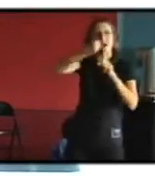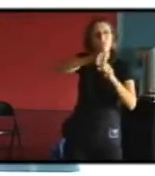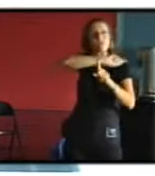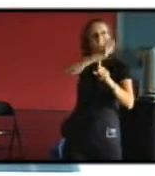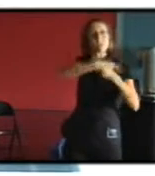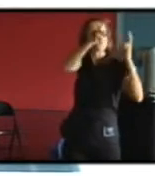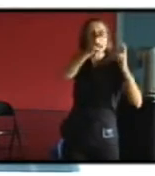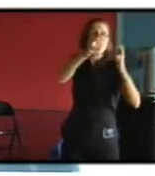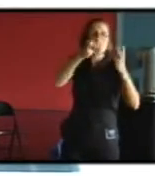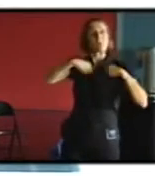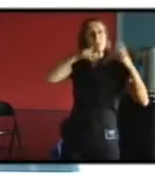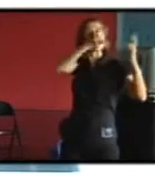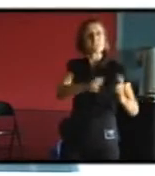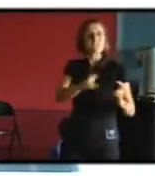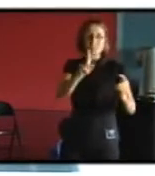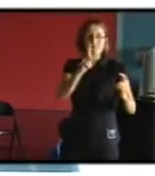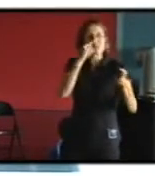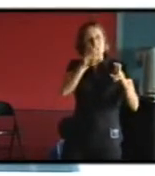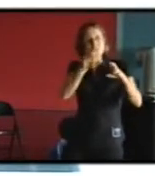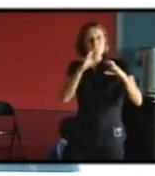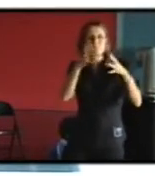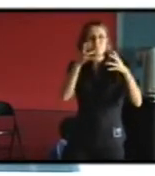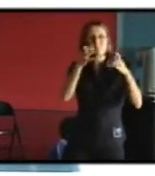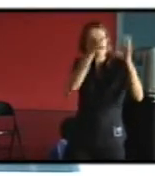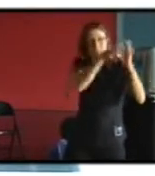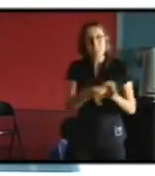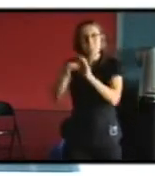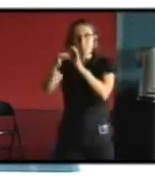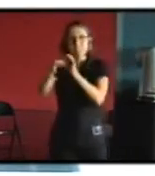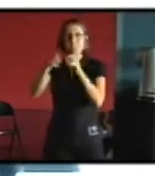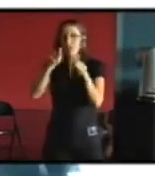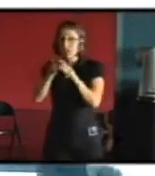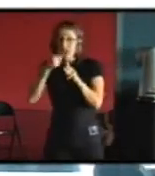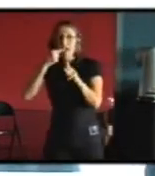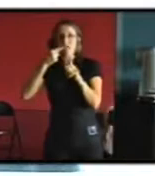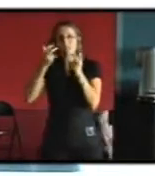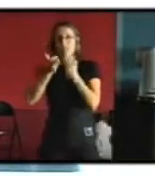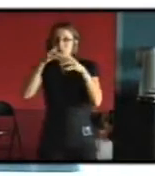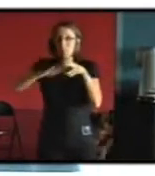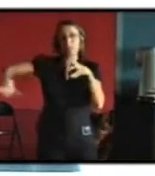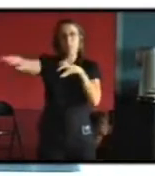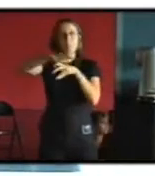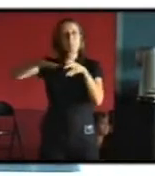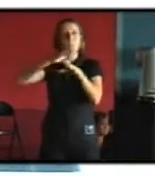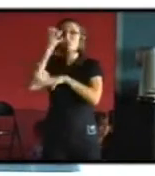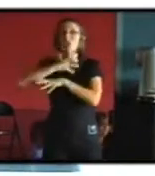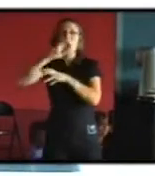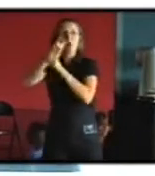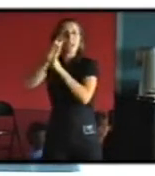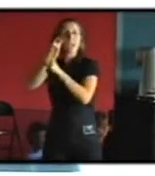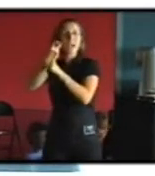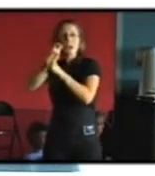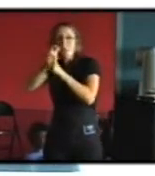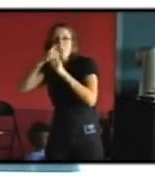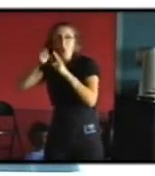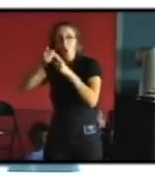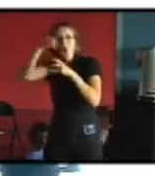enfin je ne la fusionnerai pas complètement avec la question de l'amélioration thermique du parc parce que notamment quand on est sur des